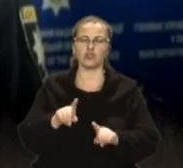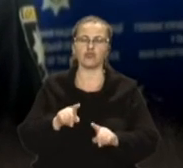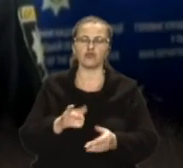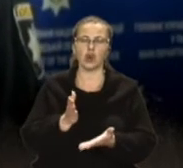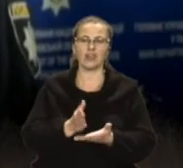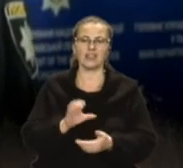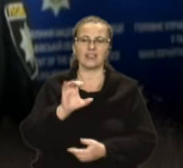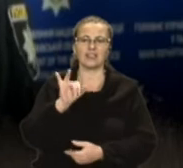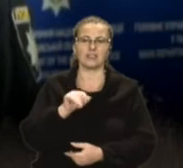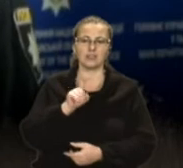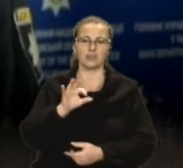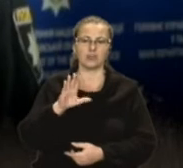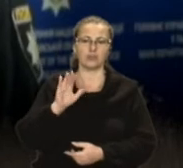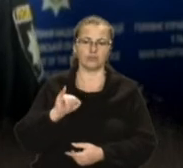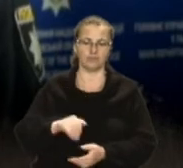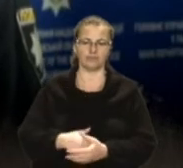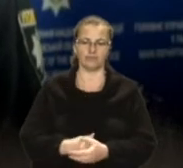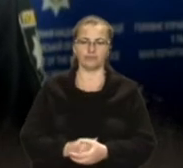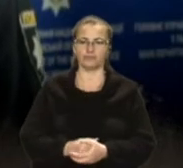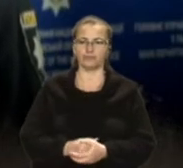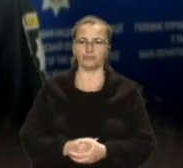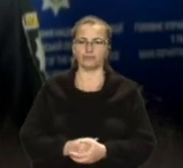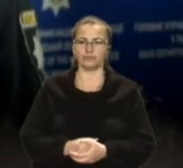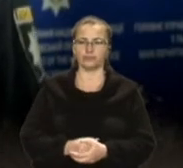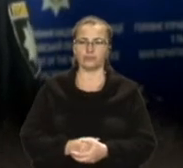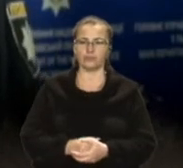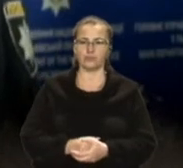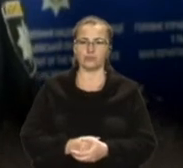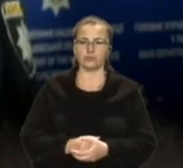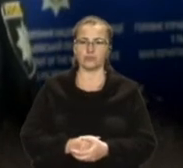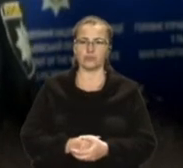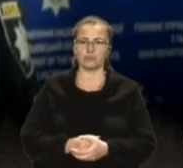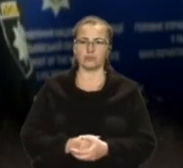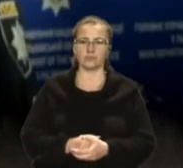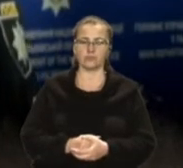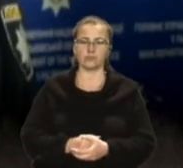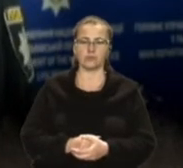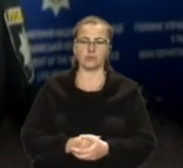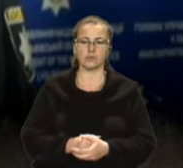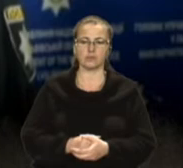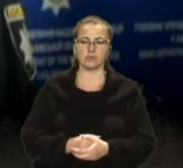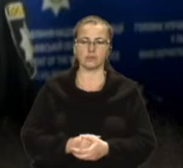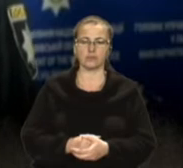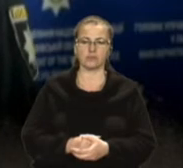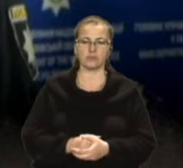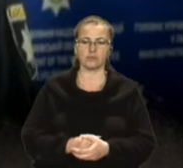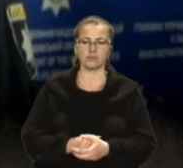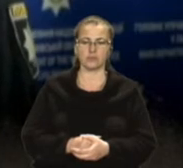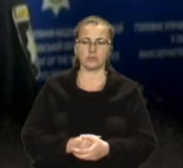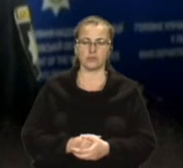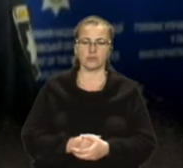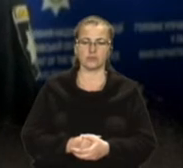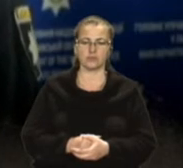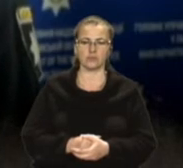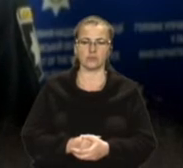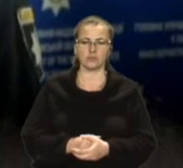частиною першої статті 270 Кримінального кодексу України, це порушення встановлених законодавством правил